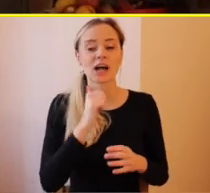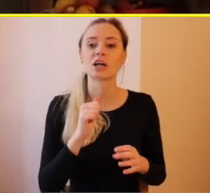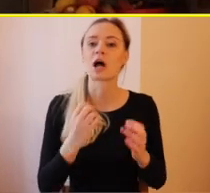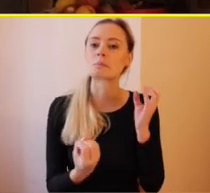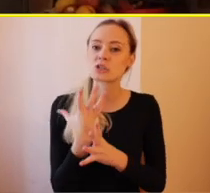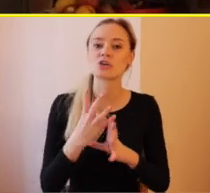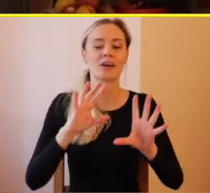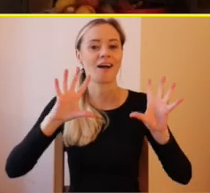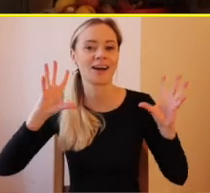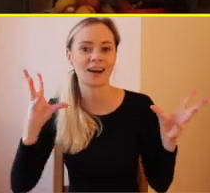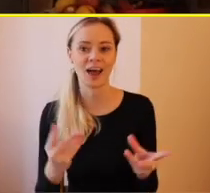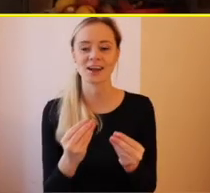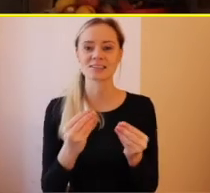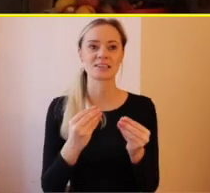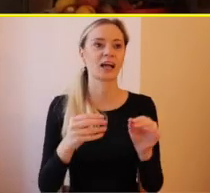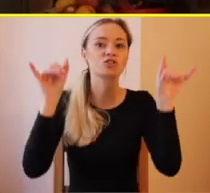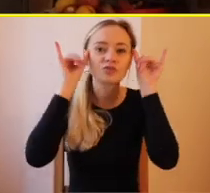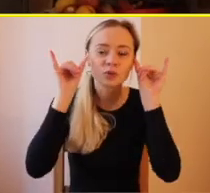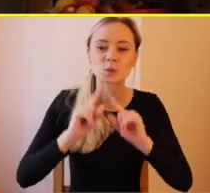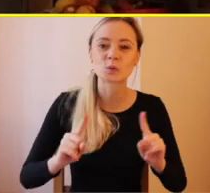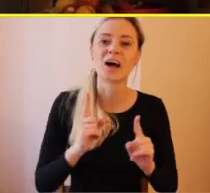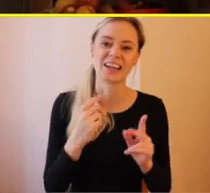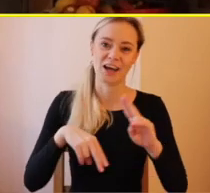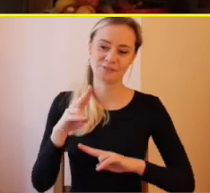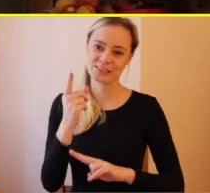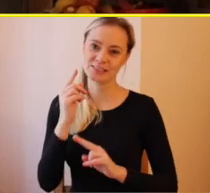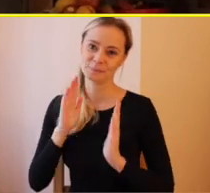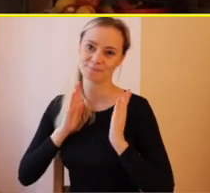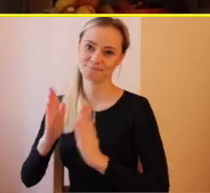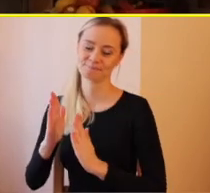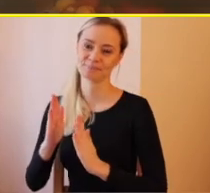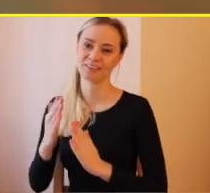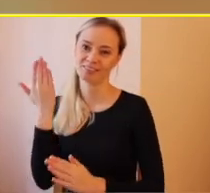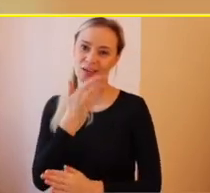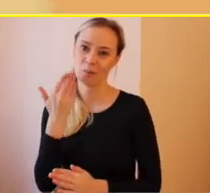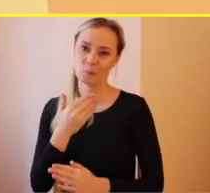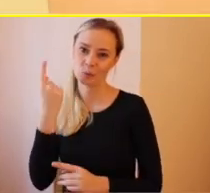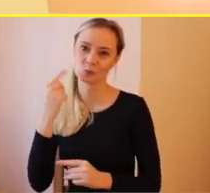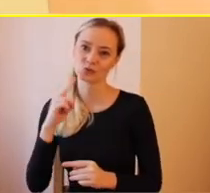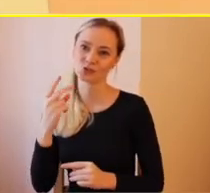už predsa viac inklinujem k tým teplejším mesiacom, než k zime.